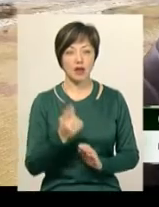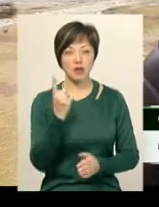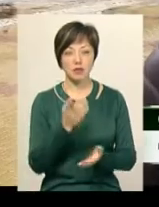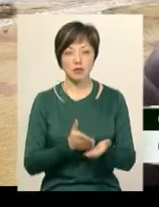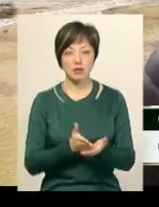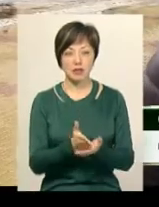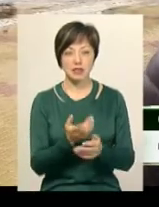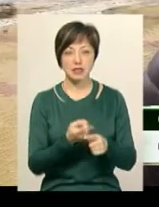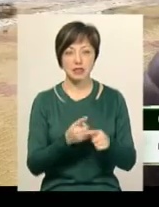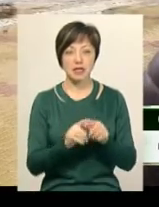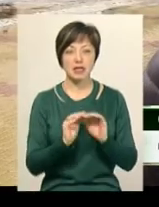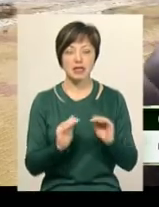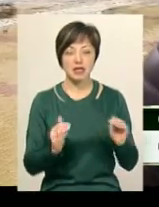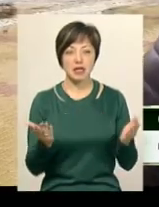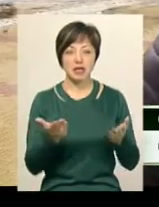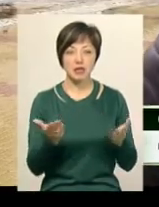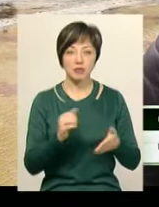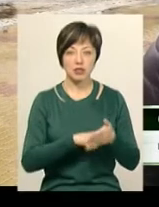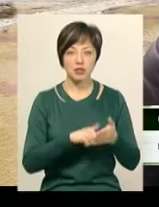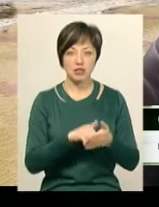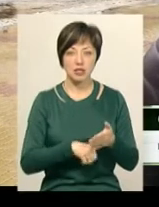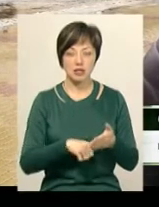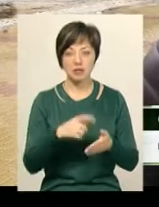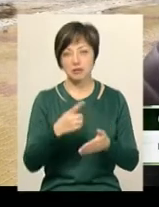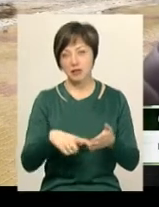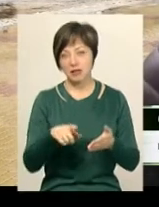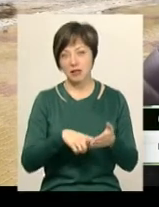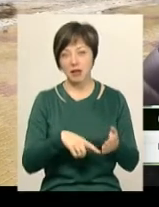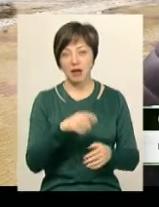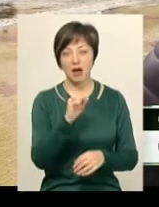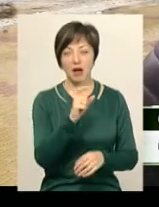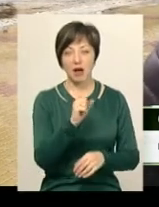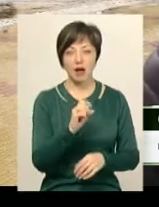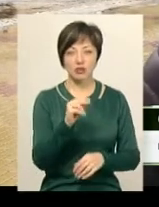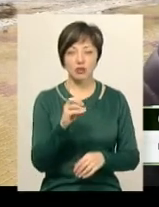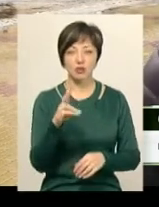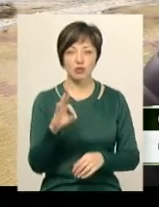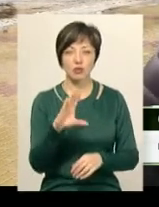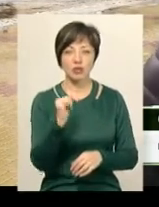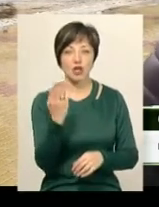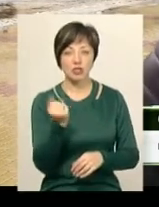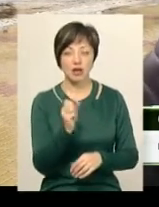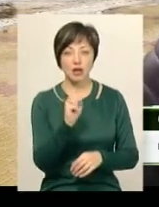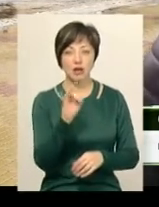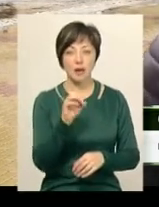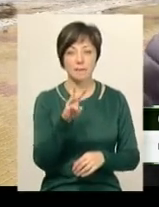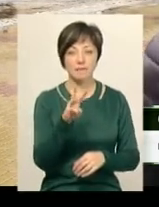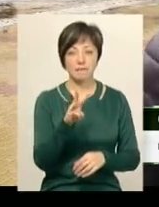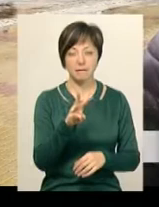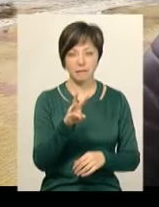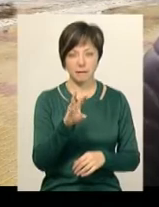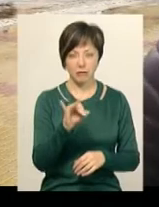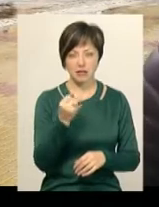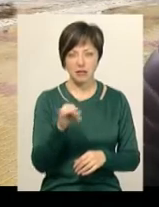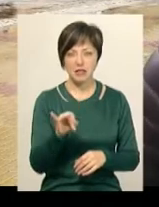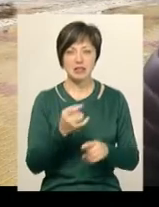Одне з направлень – це діти, яких по якихось причинах списали. Це той же Артем Хаченко, це Вишневський Саша, це Вероніка Барладян. Плюс це дитячі